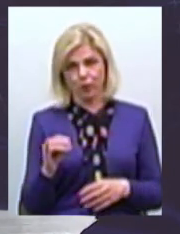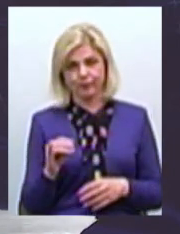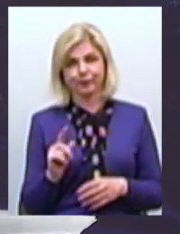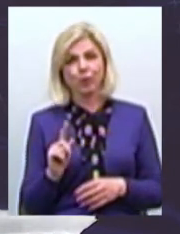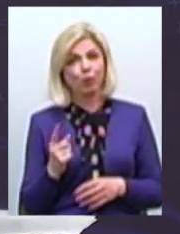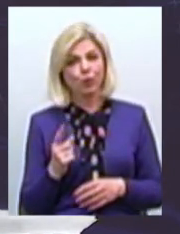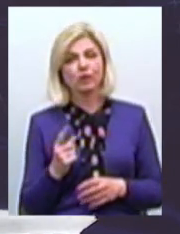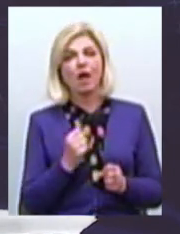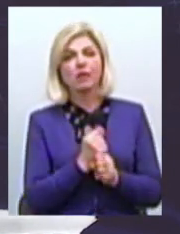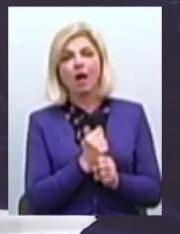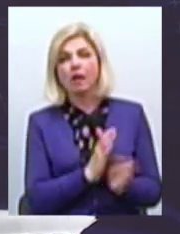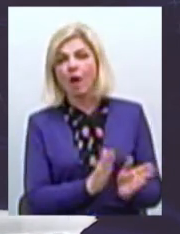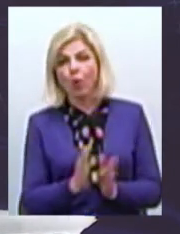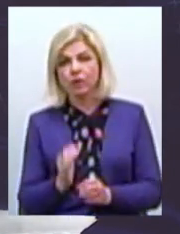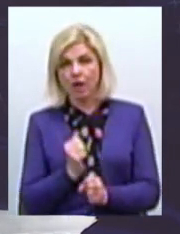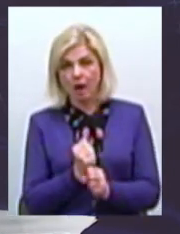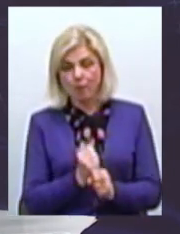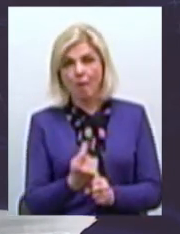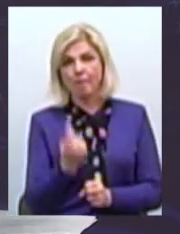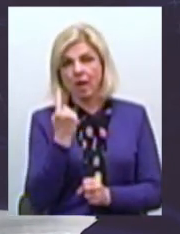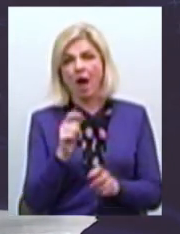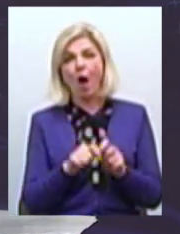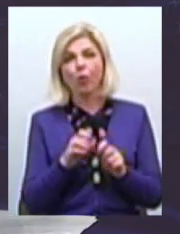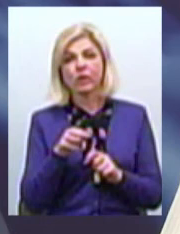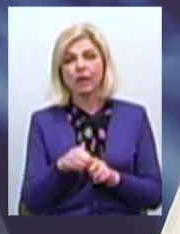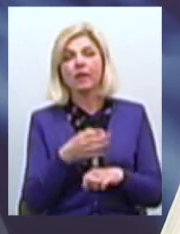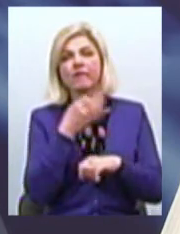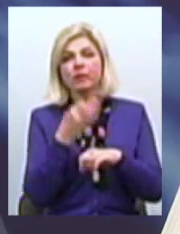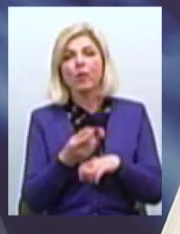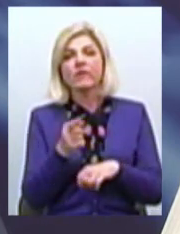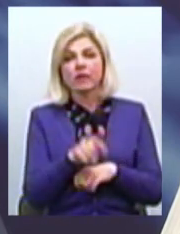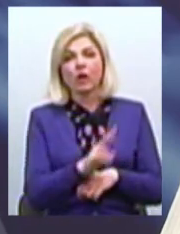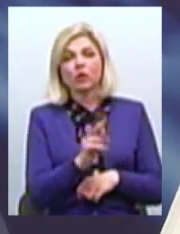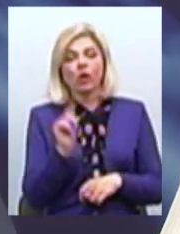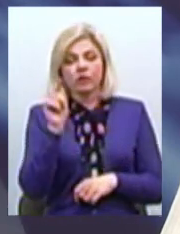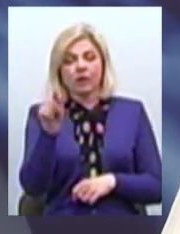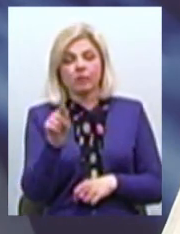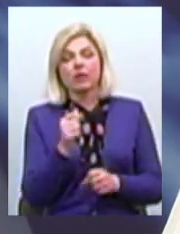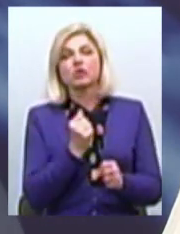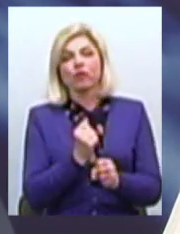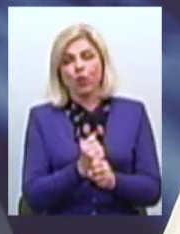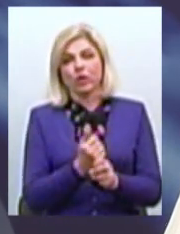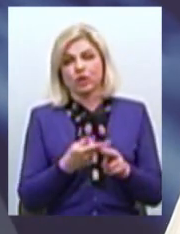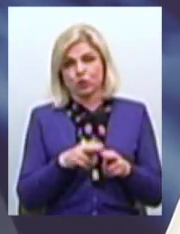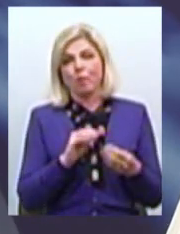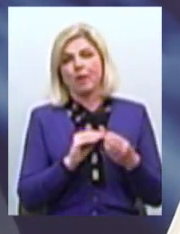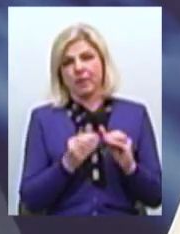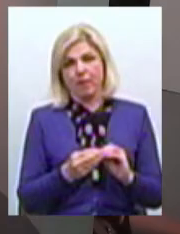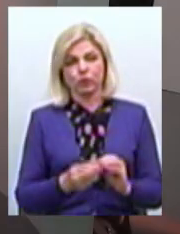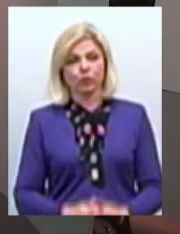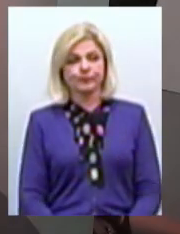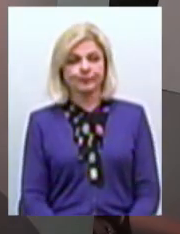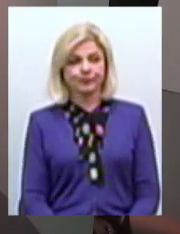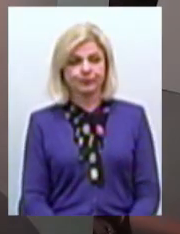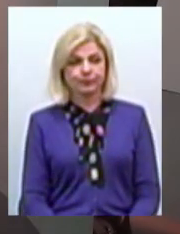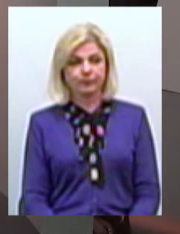налагодити роботу, в першу чергу аудіт І відповідальність тих, хто там створює цю проблематику Дякую